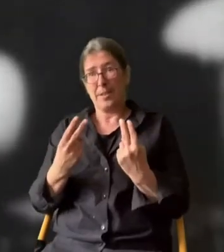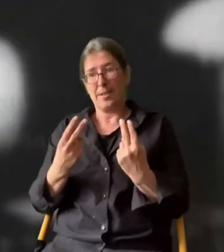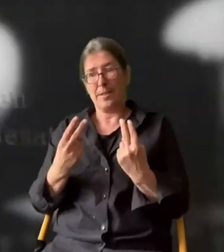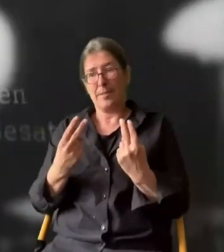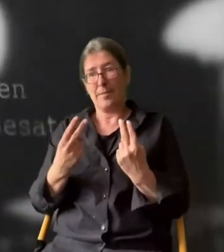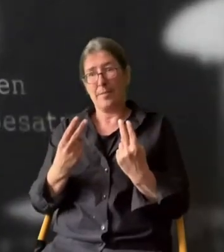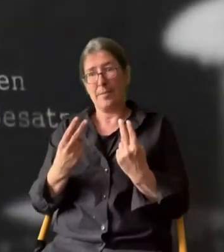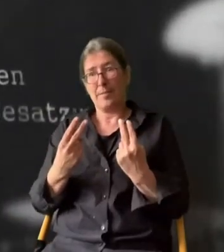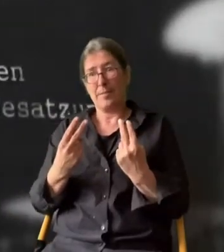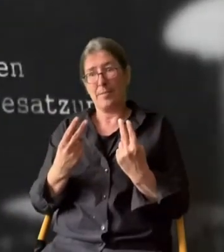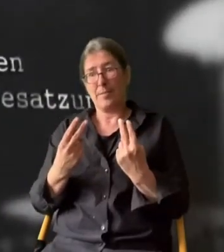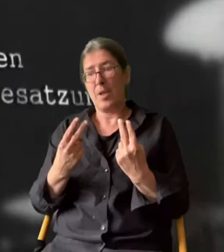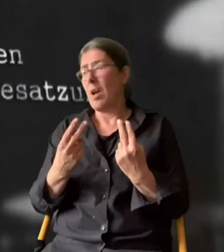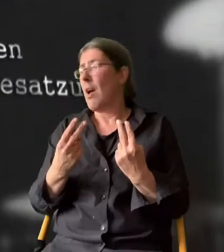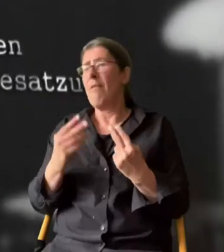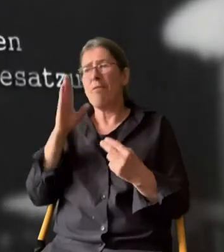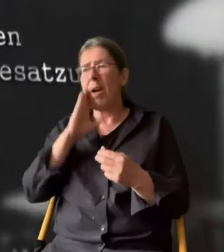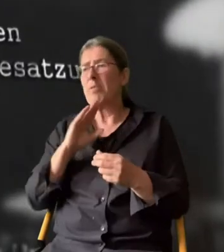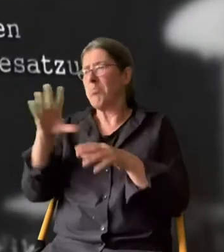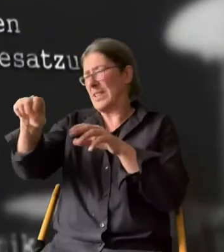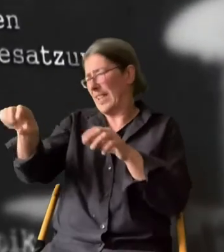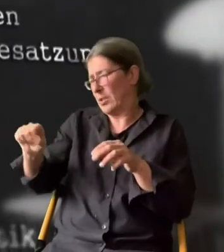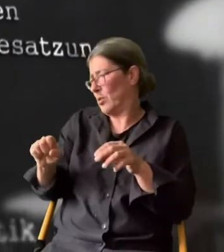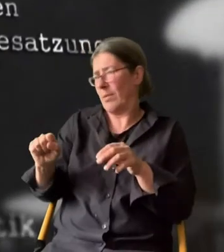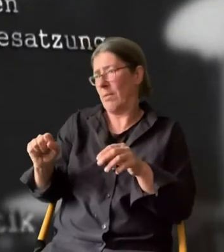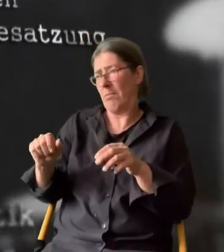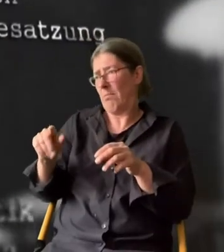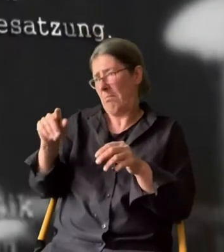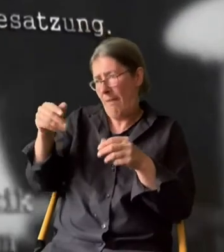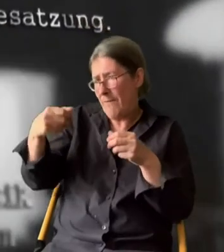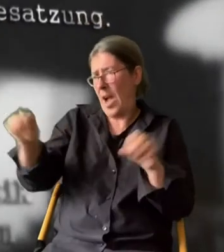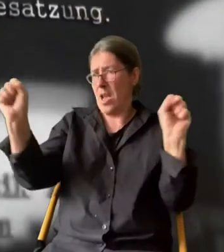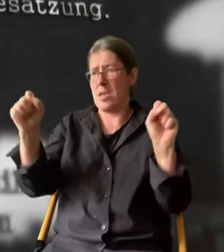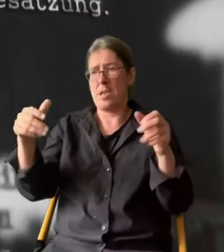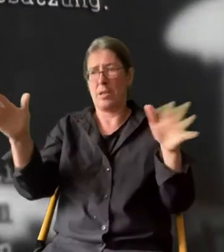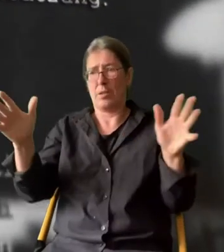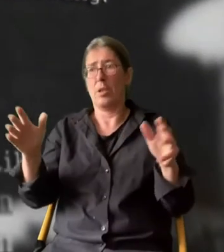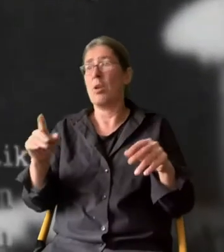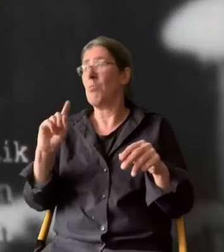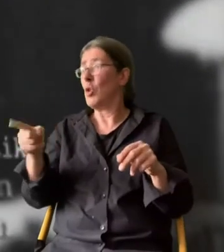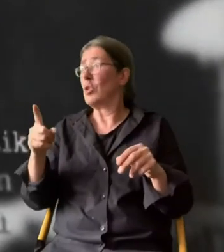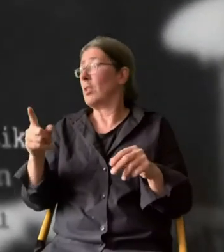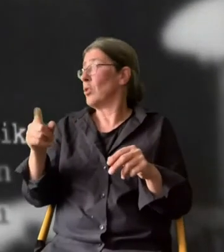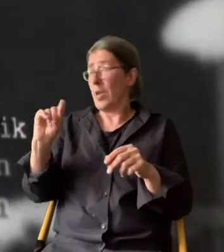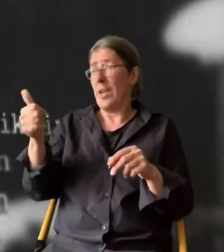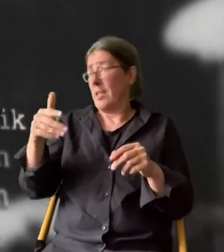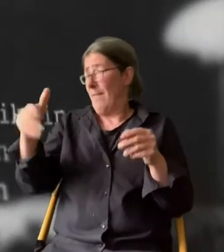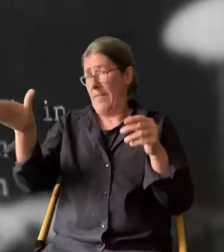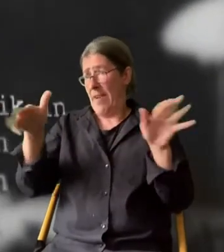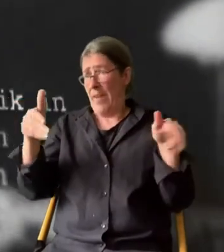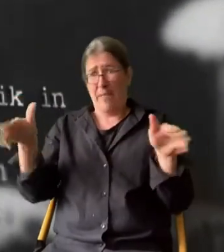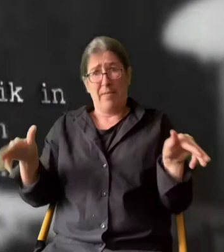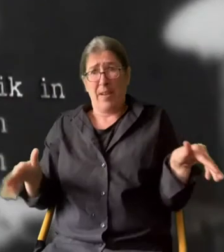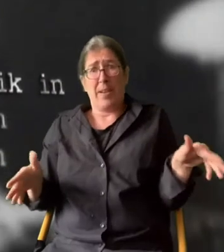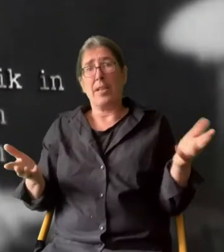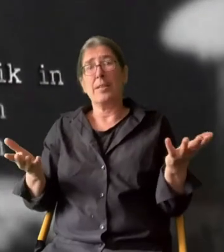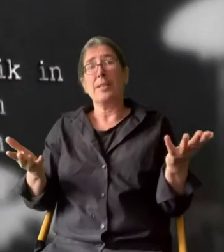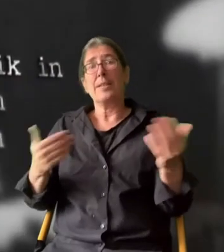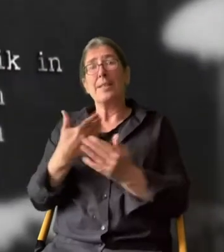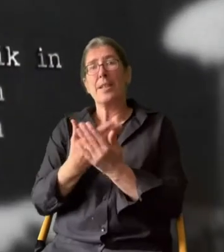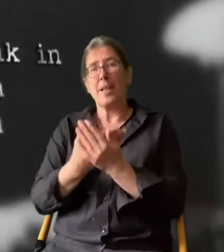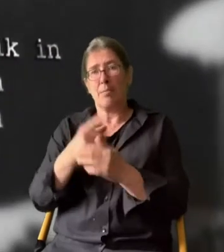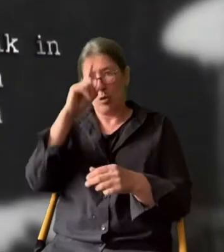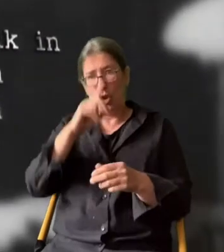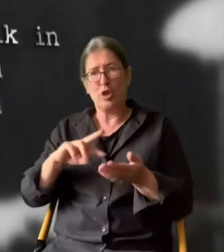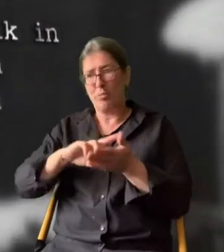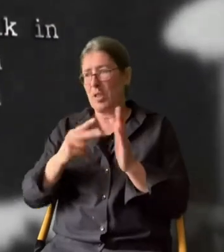Das Wichtigste ist das Freiwerden deutschen Landes von fremder Besatzung. Wir müssen den Bürger erst vom Halse haben. Deshalb wird